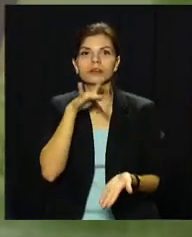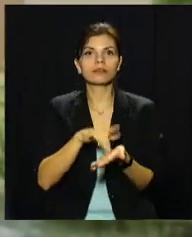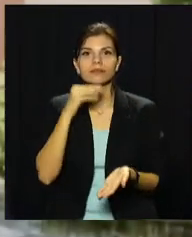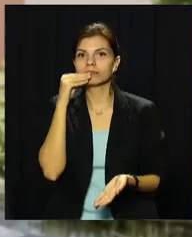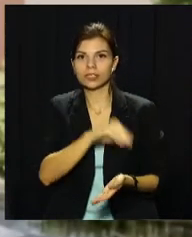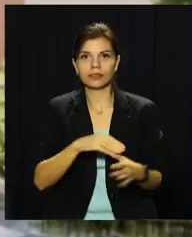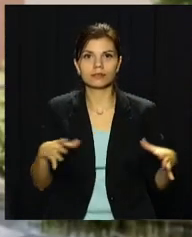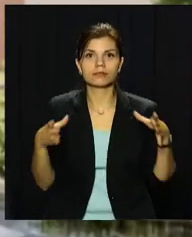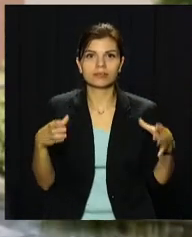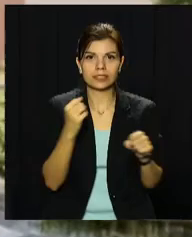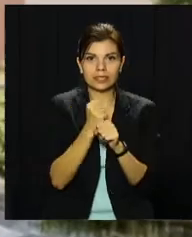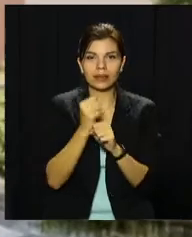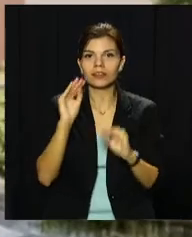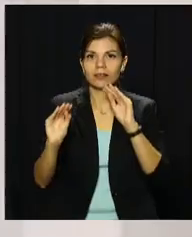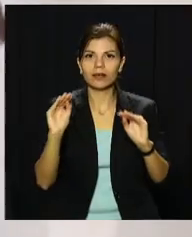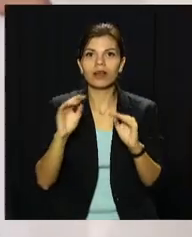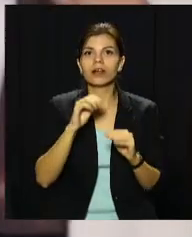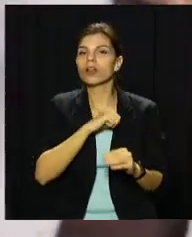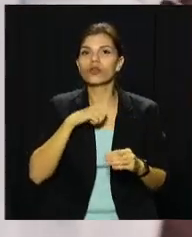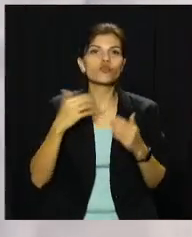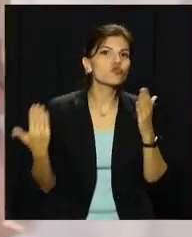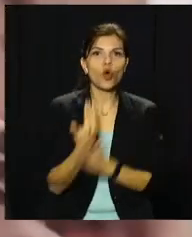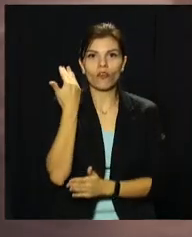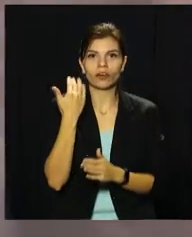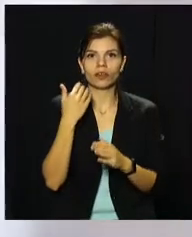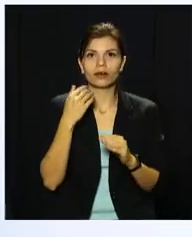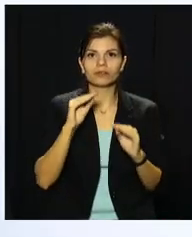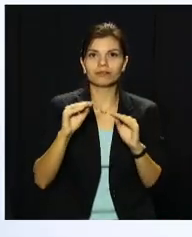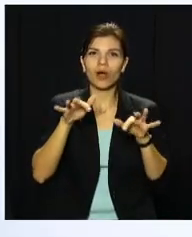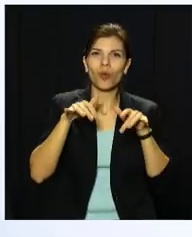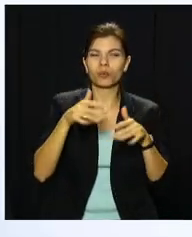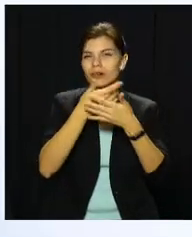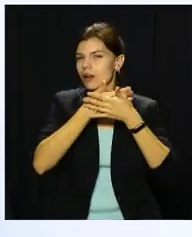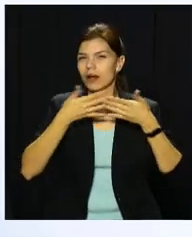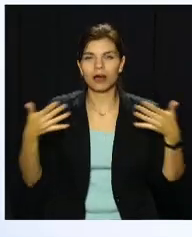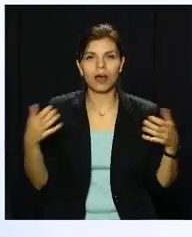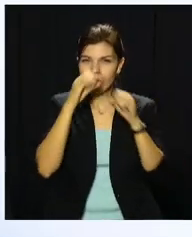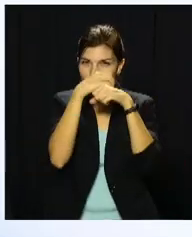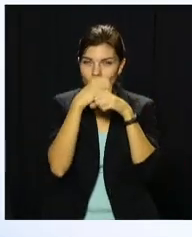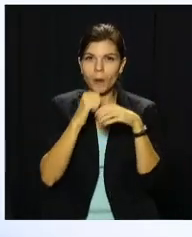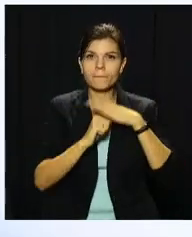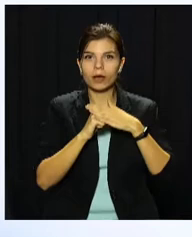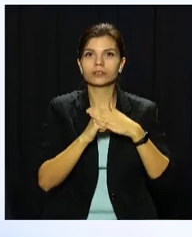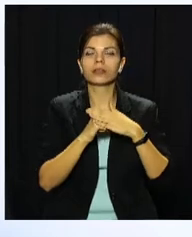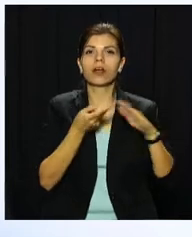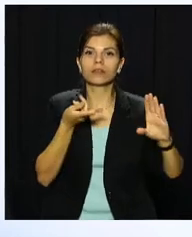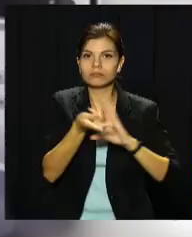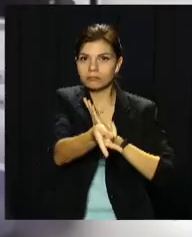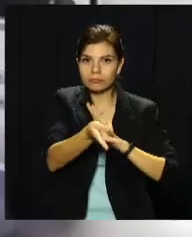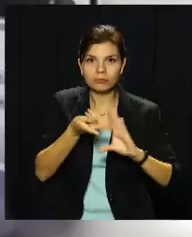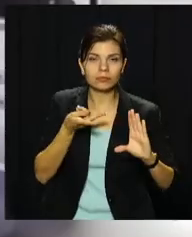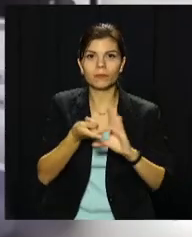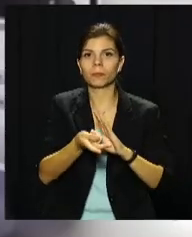спеціальних приміщеннях буде встановлена надсучасна апаратура. Матиме центр власну лабораторну базу, апарати комп'ютерної